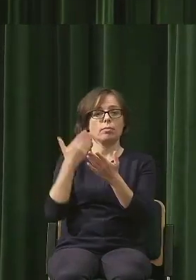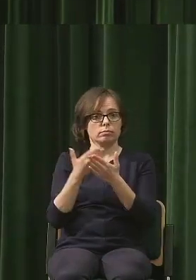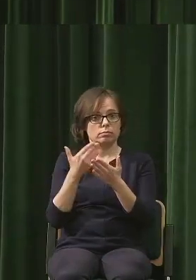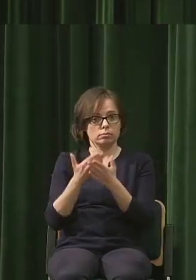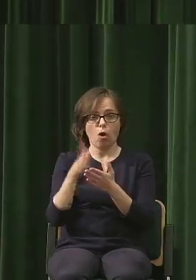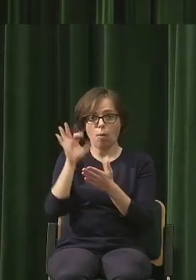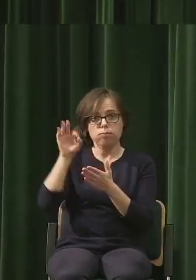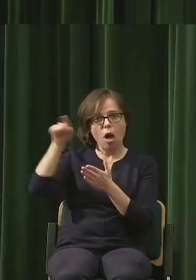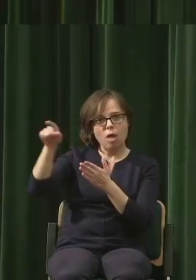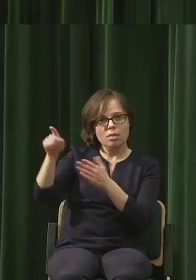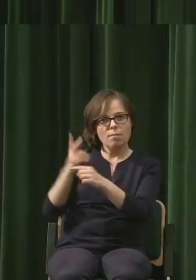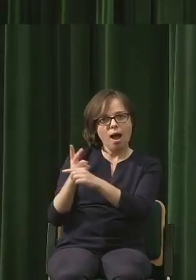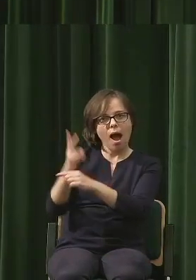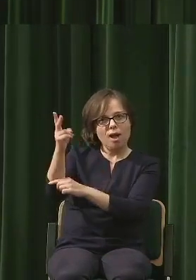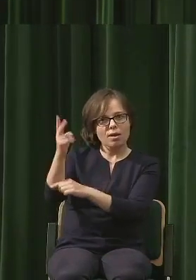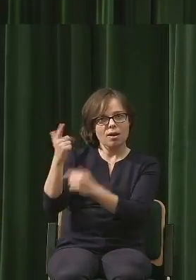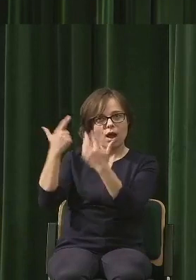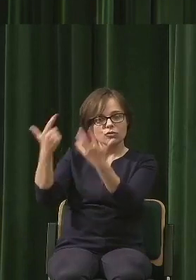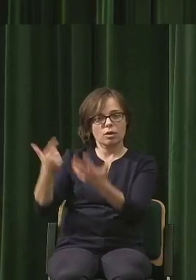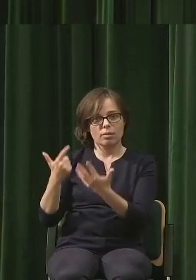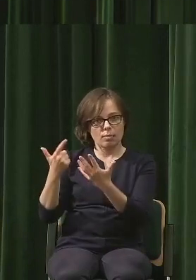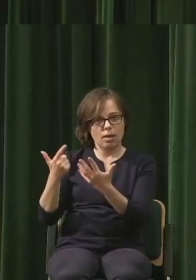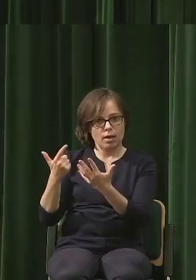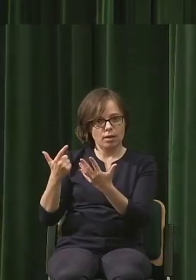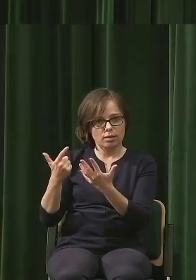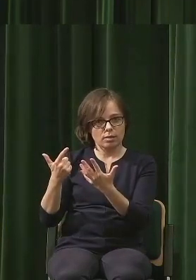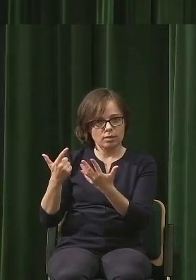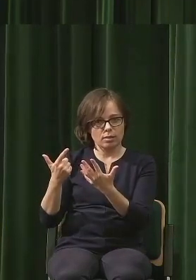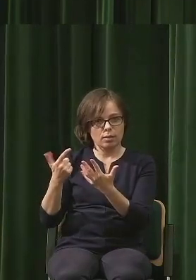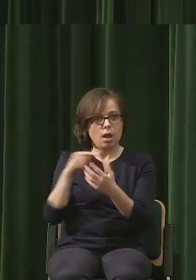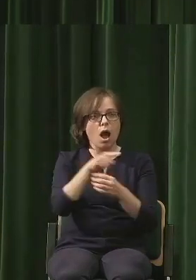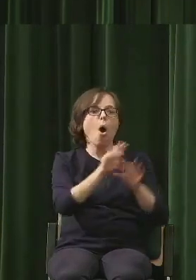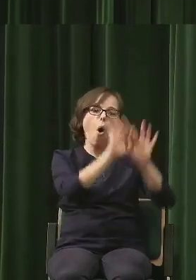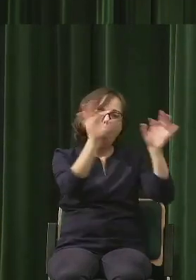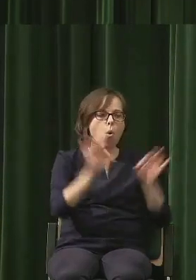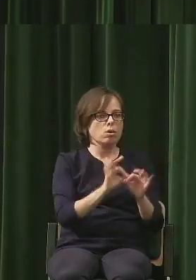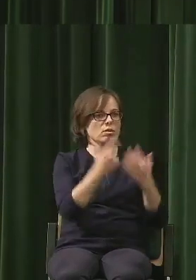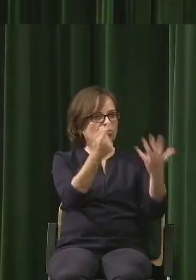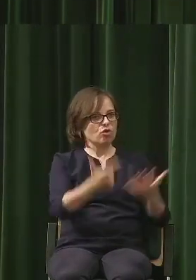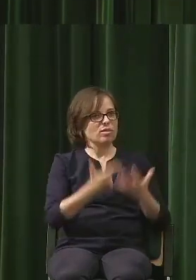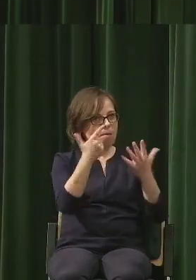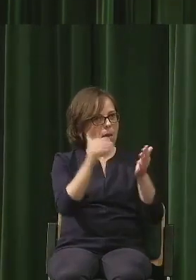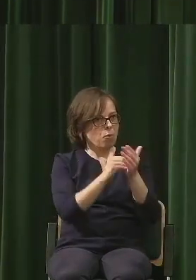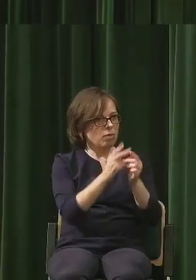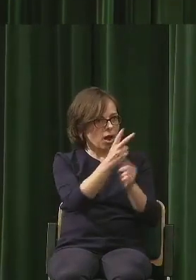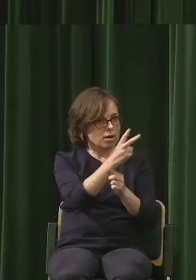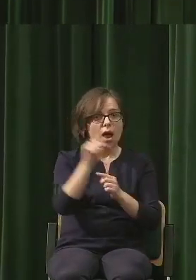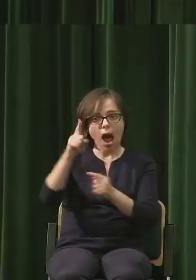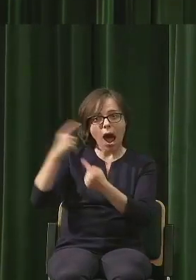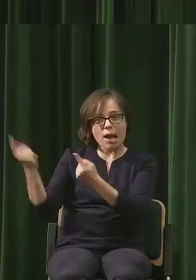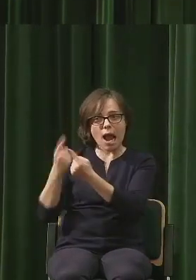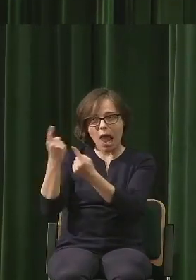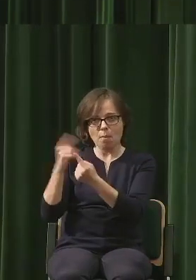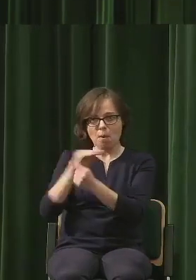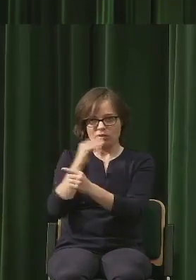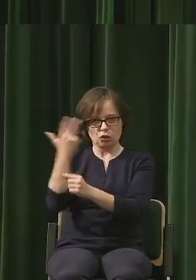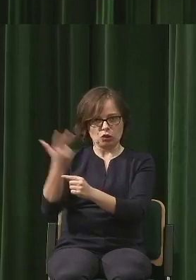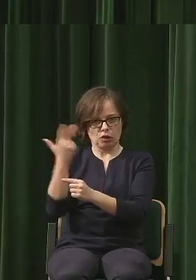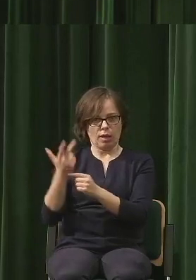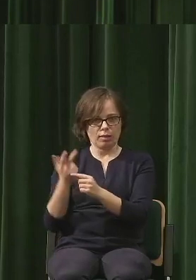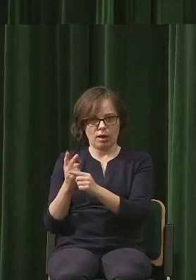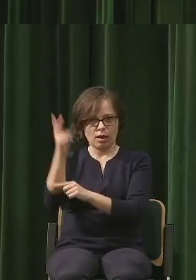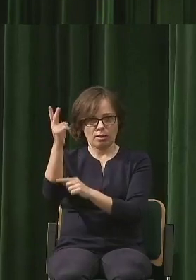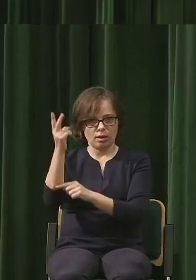kariery, która tam zajmowała 7 lat, tutaj trwała 3. I motyw tego sukcesu przesłaniał